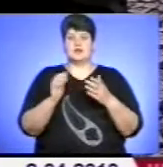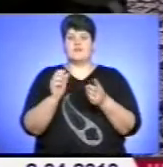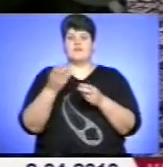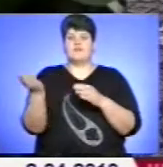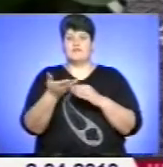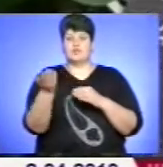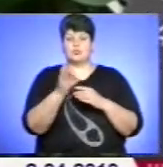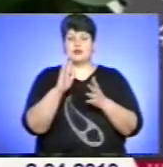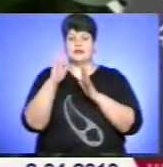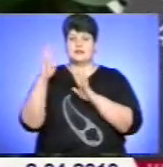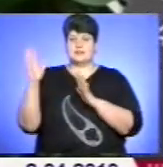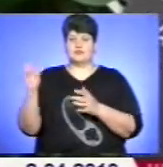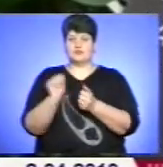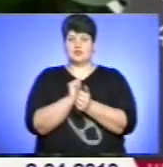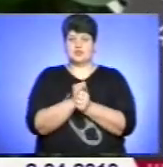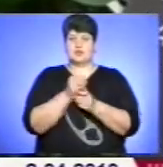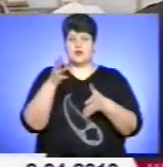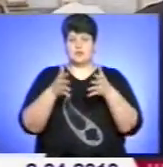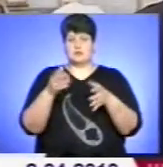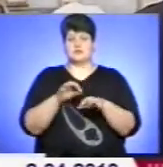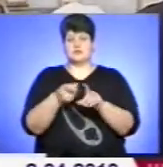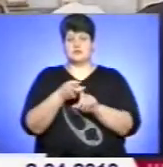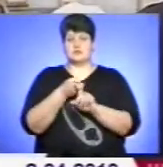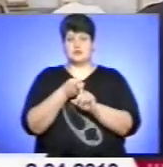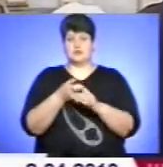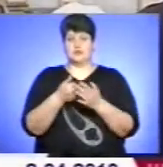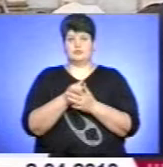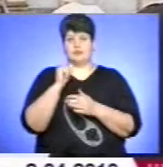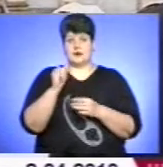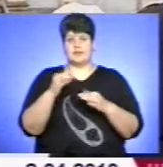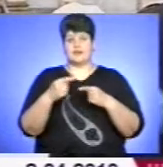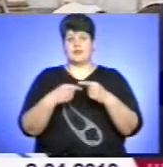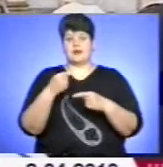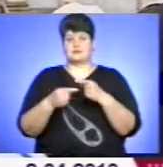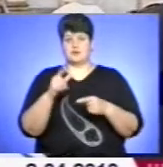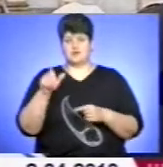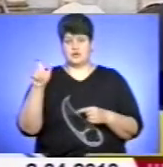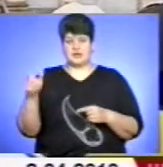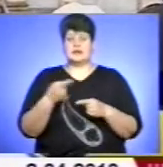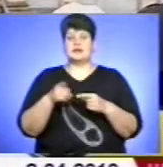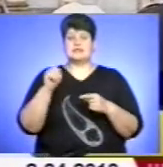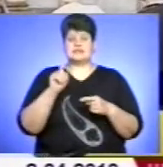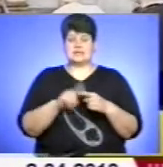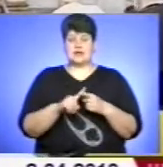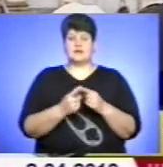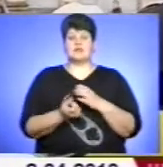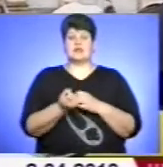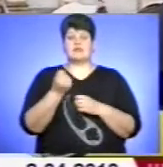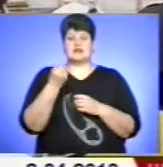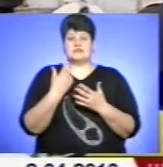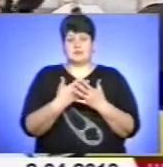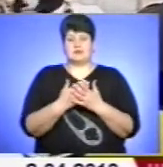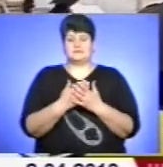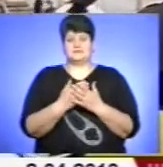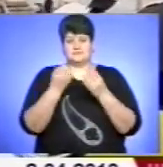призводять до негативних наслідків. А ось цей загальний вплив людини, він, звичайно, проявляється, ну, можемо казати, на локальних